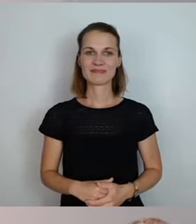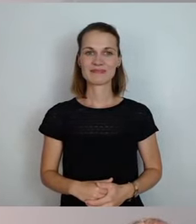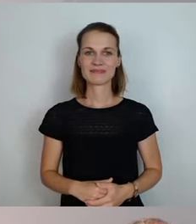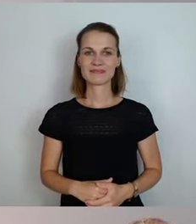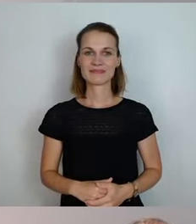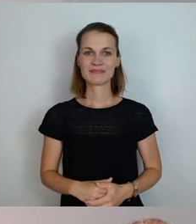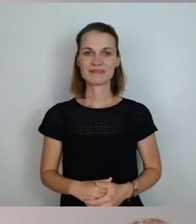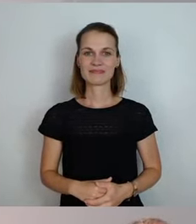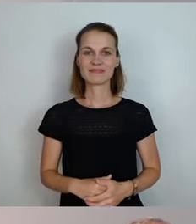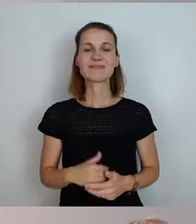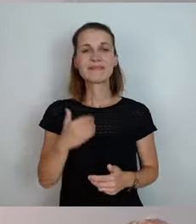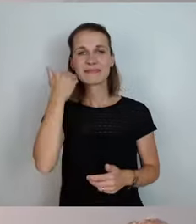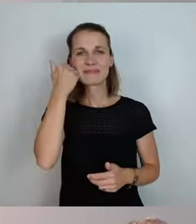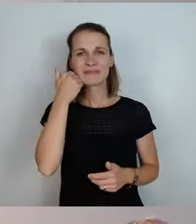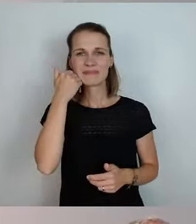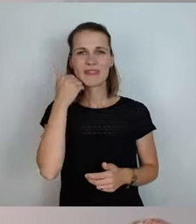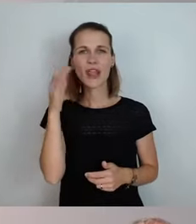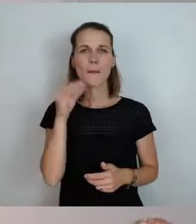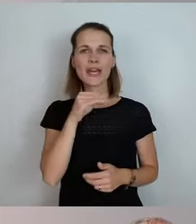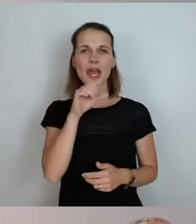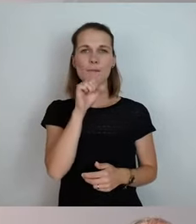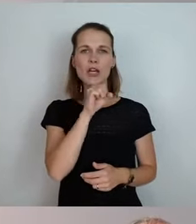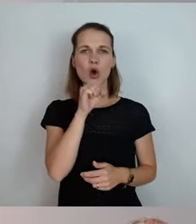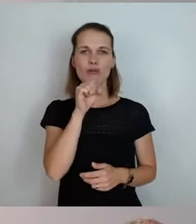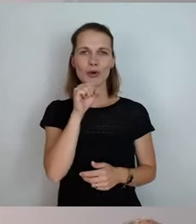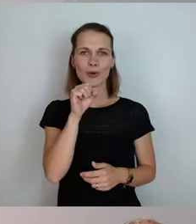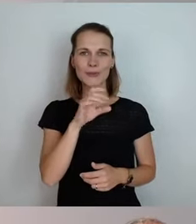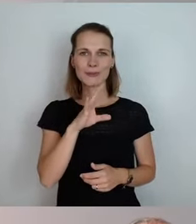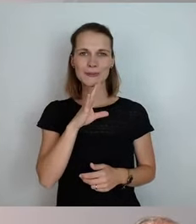Würden Sie bitte, geht es an das Mikrofon, an das Saalmikrofon?